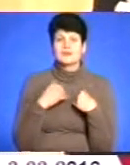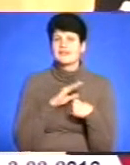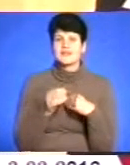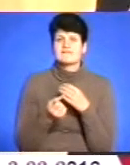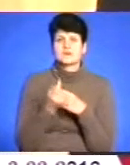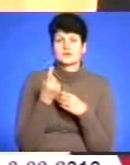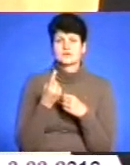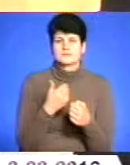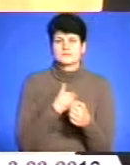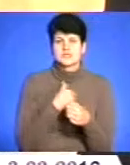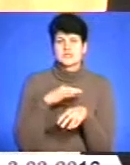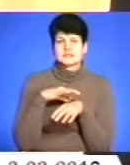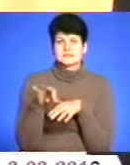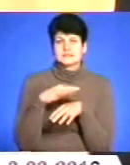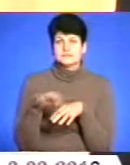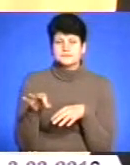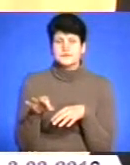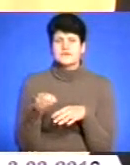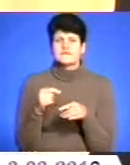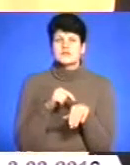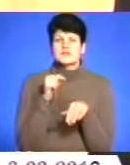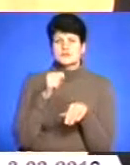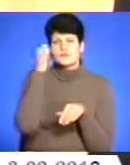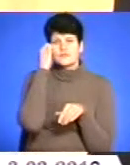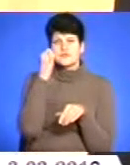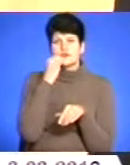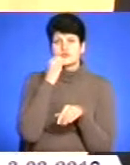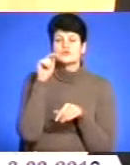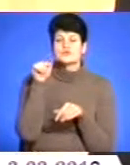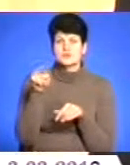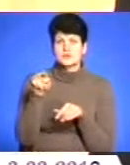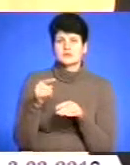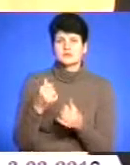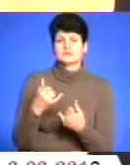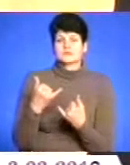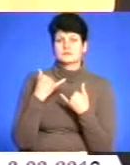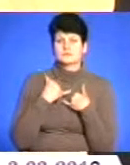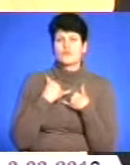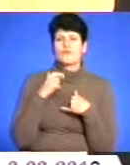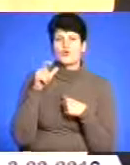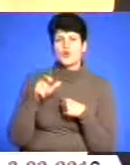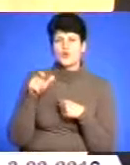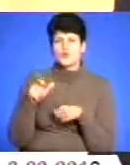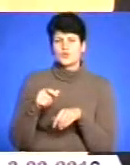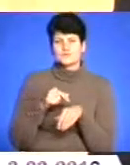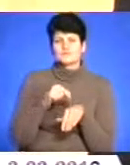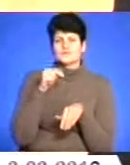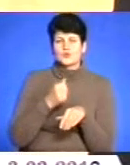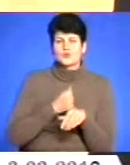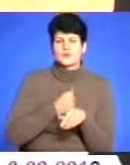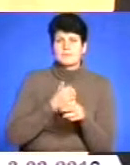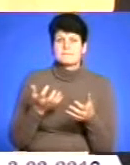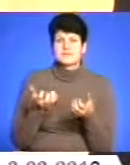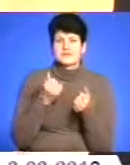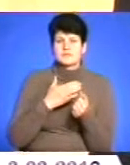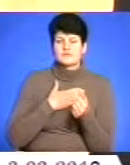жадоба помстви до катів, а навпаки з'явилося відчуття вдячності до тих, хто проявив людиність і певними діями підтримував нас у